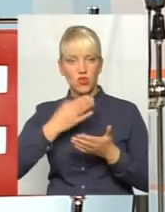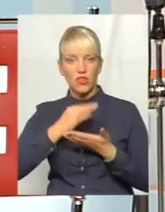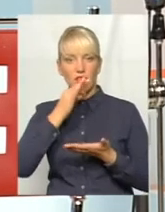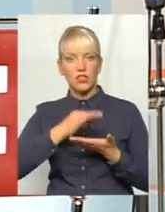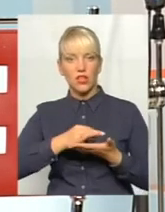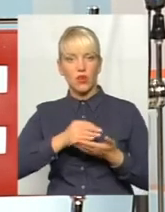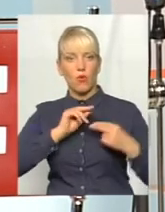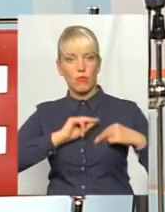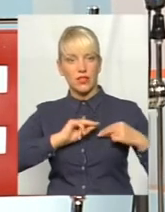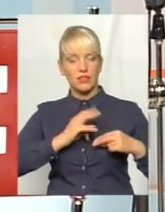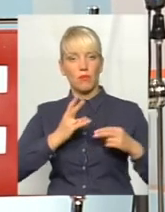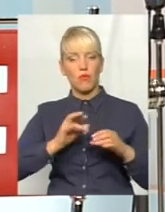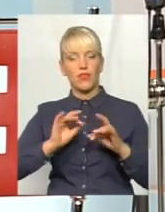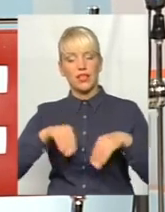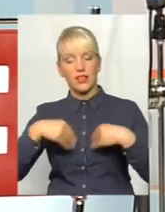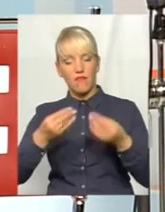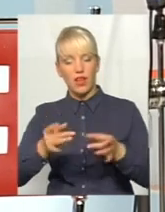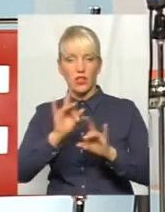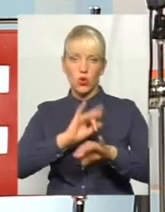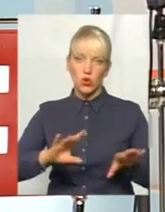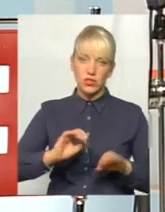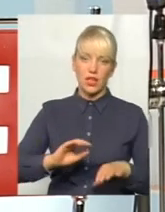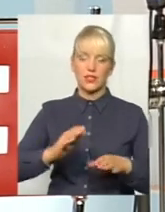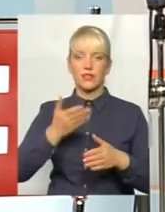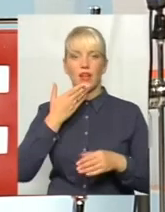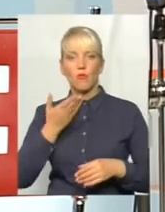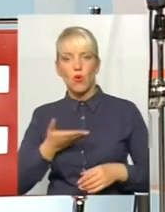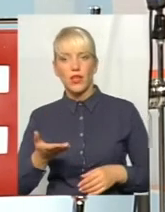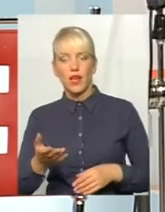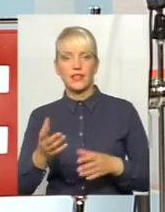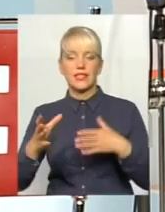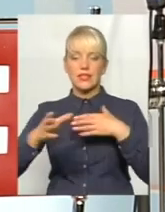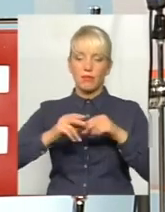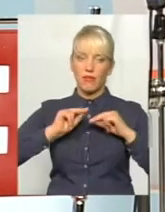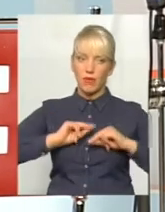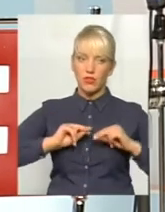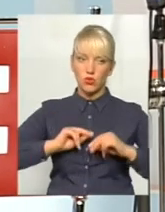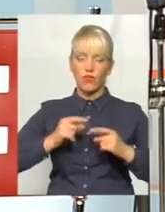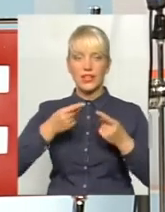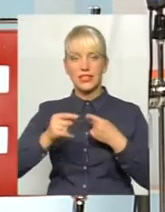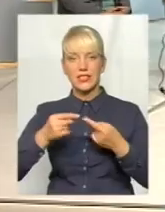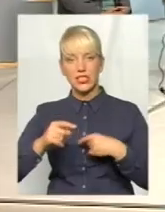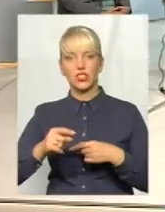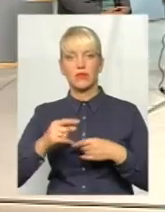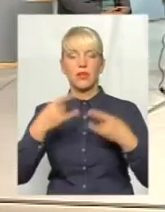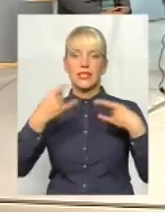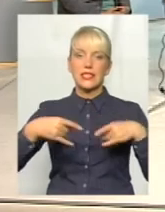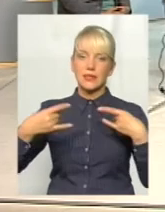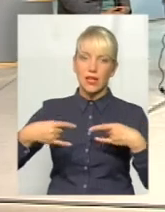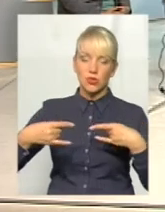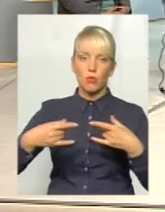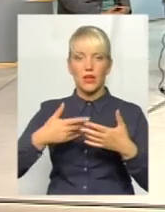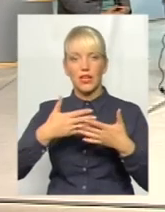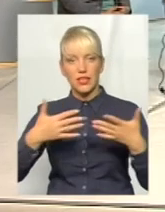зобов'язана давати роз'яснення, пояснення, співпрацювати з іншими засобами масової інформації. Тому